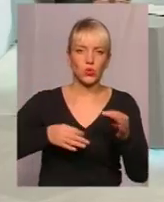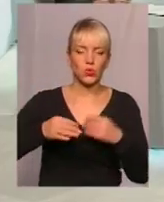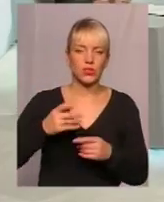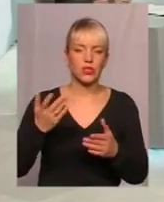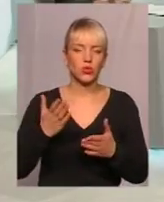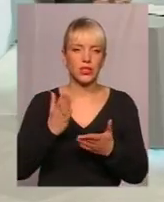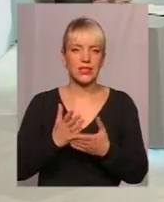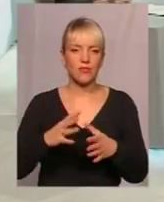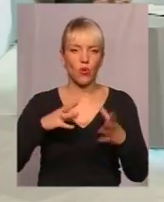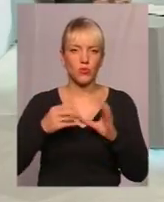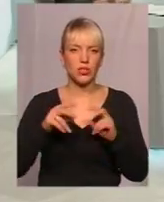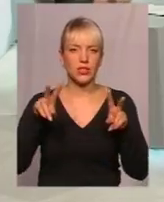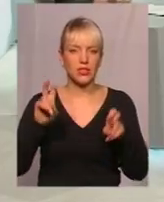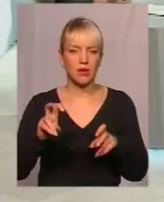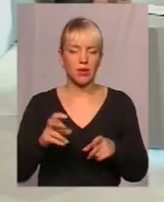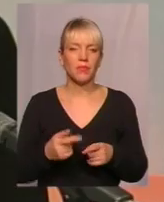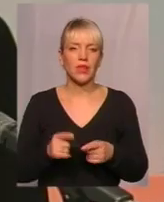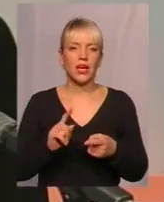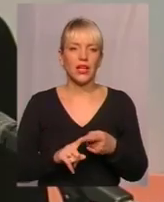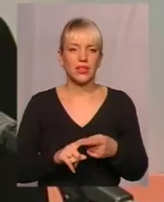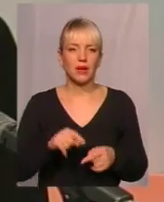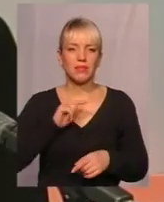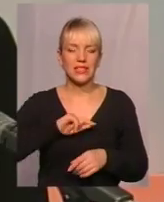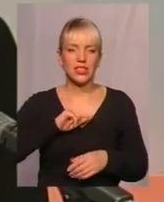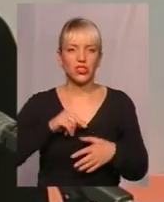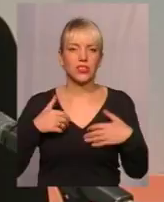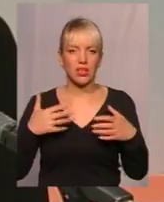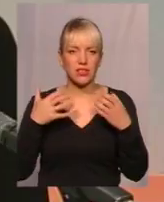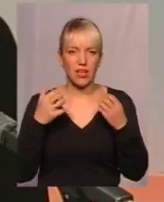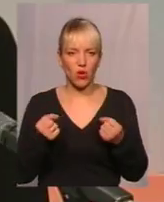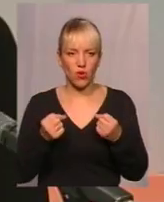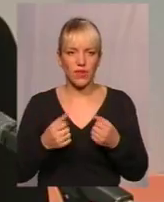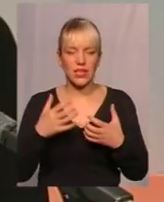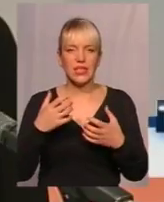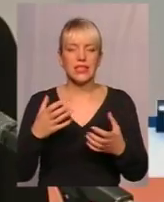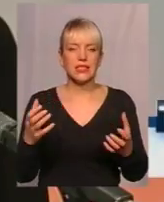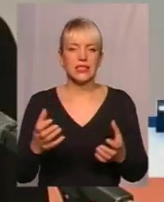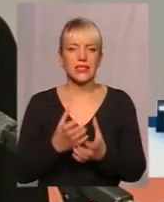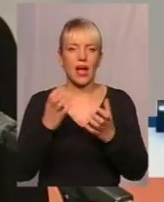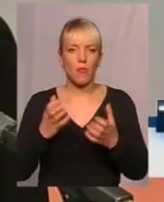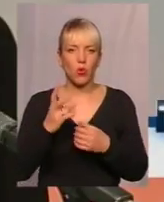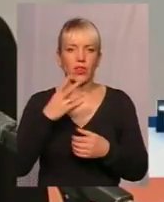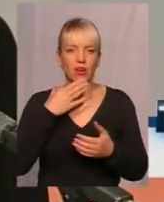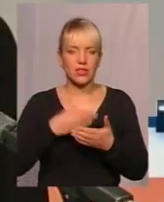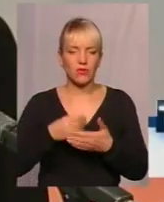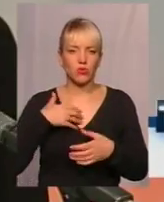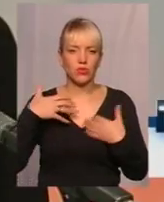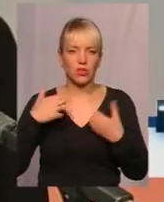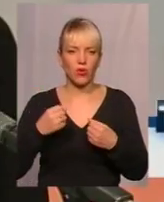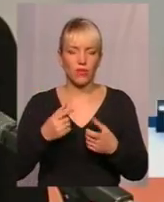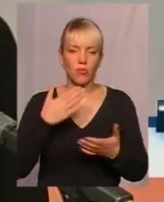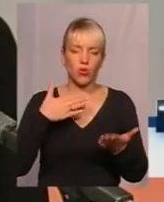Я в общем скажу, які це теми. Теми — психічного здоров'я, заботи об цьому здоров'я, відношення между